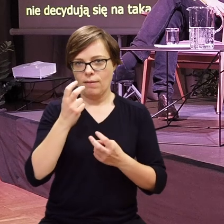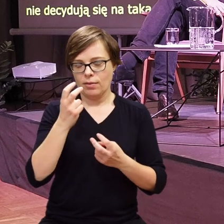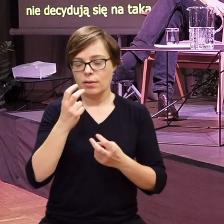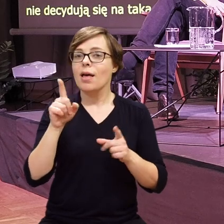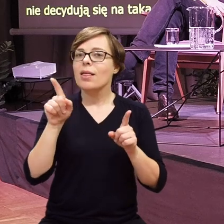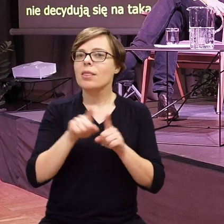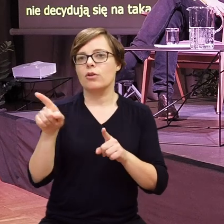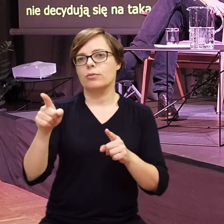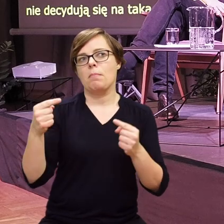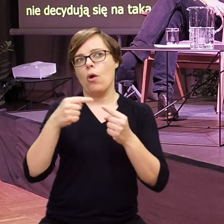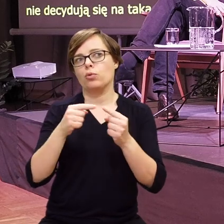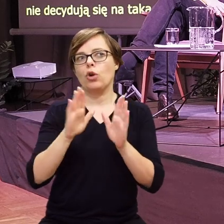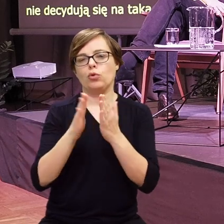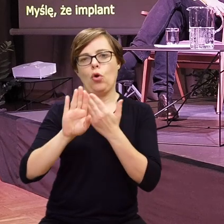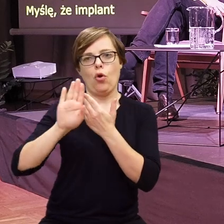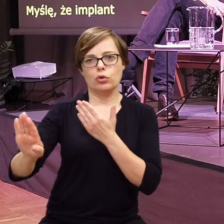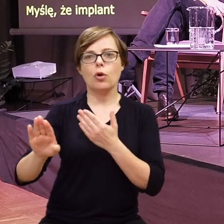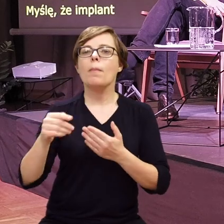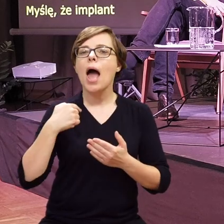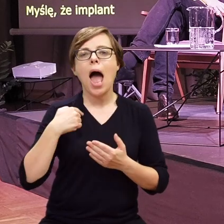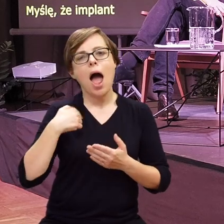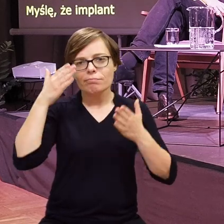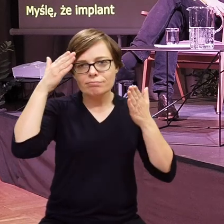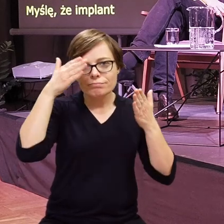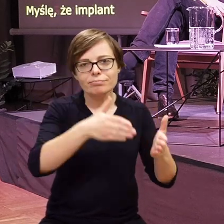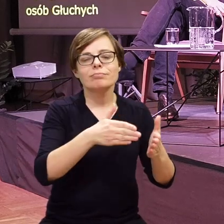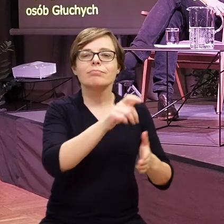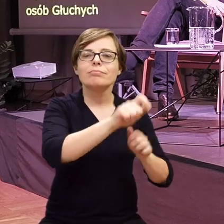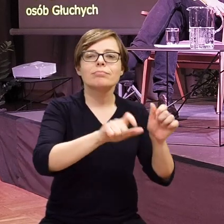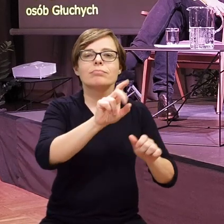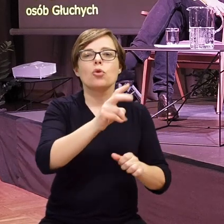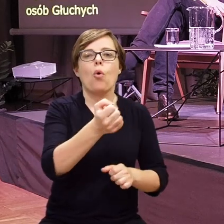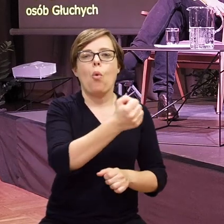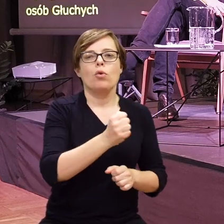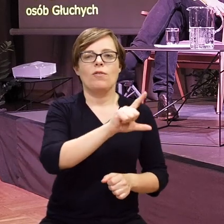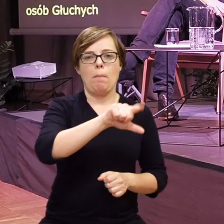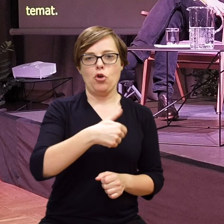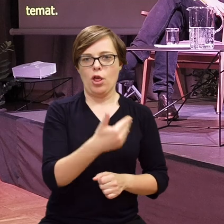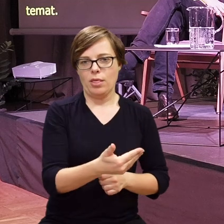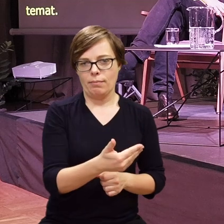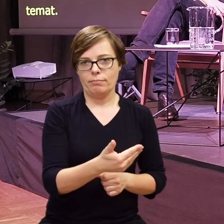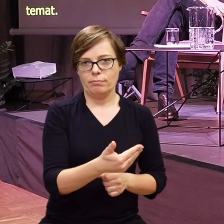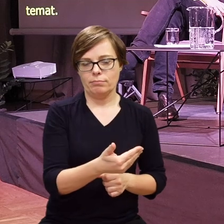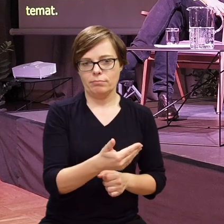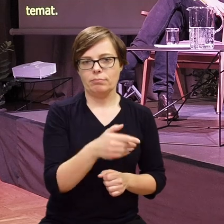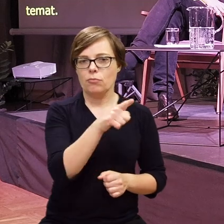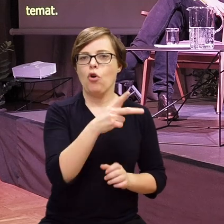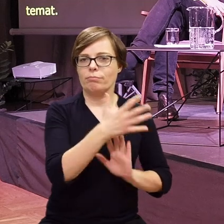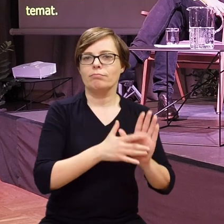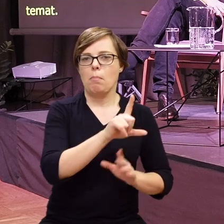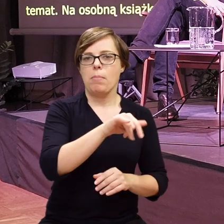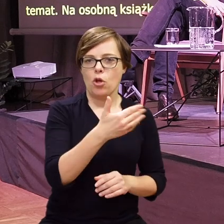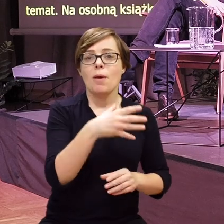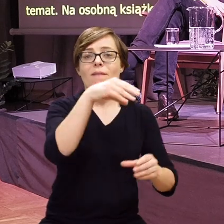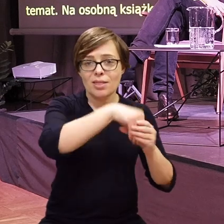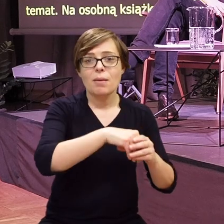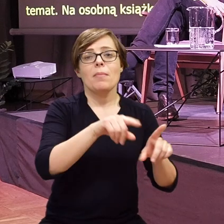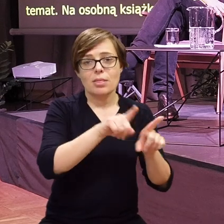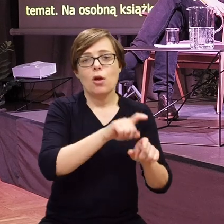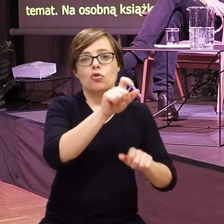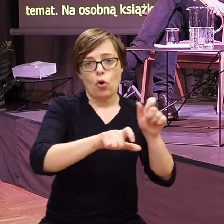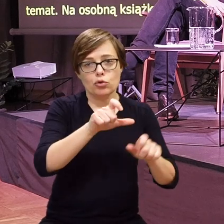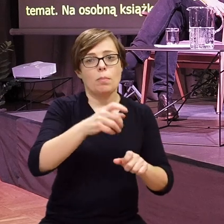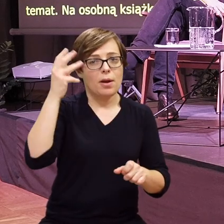Moja dotyczy właściwie użytkowników polskiego języka migowego i wśród nich są osoby, które również mają